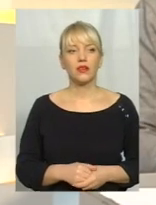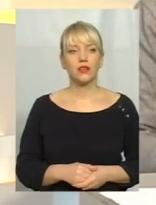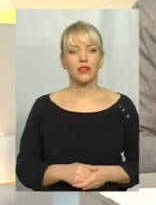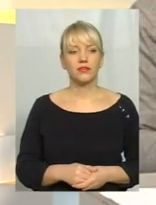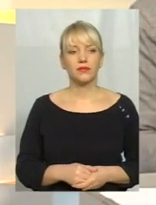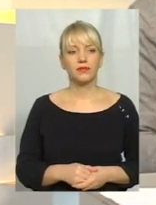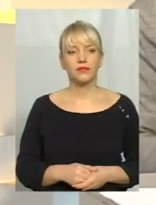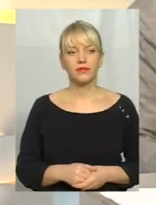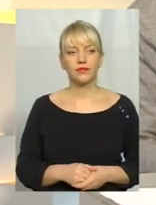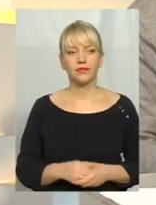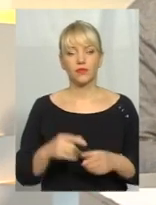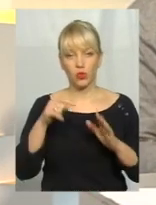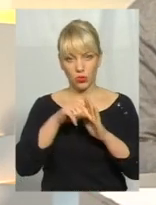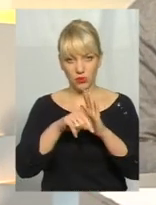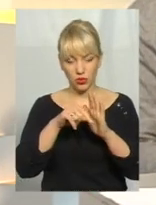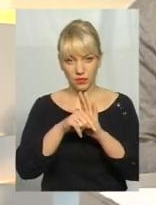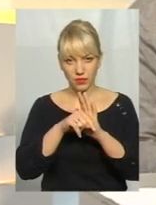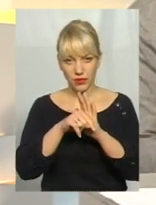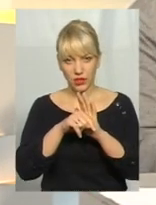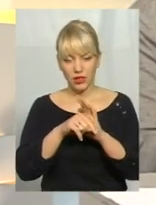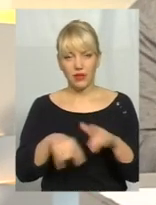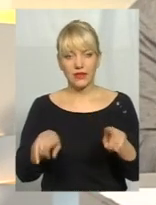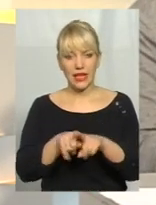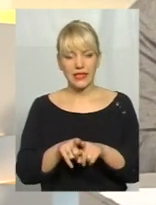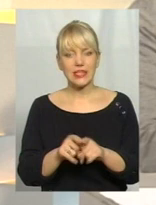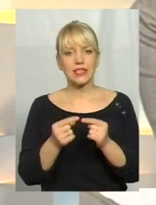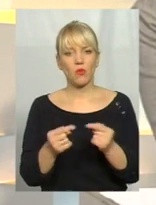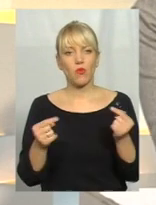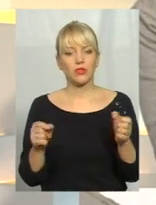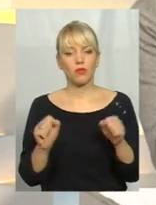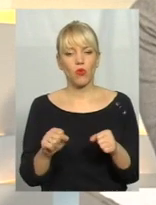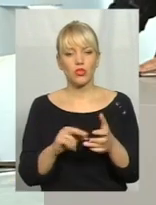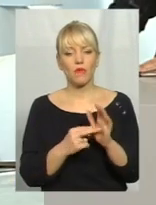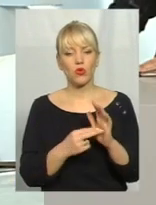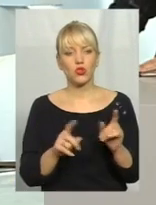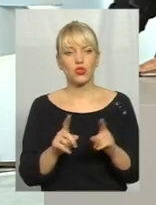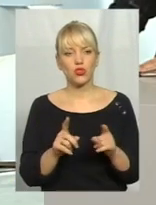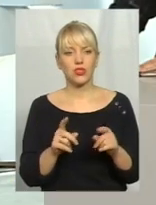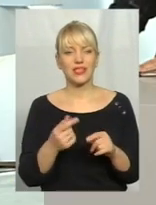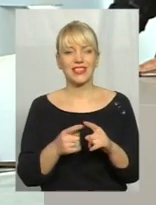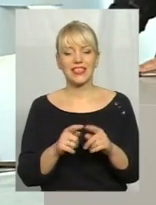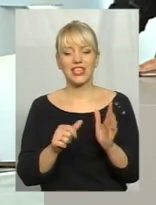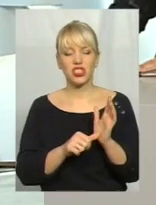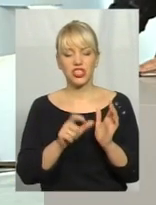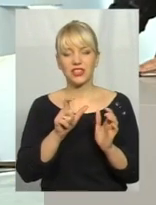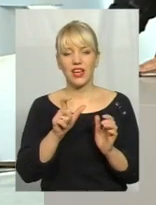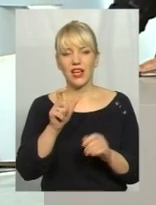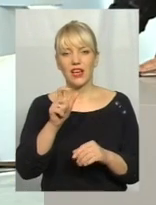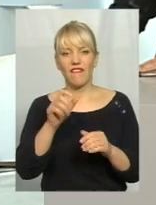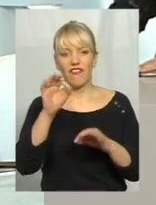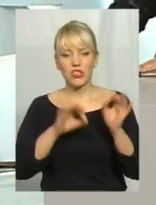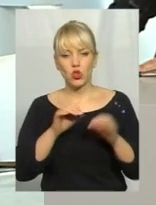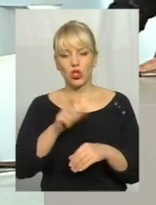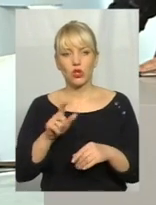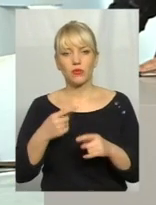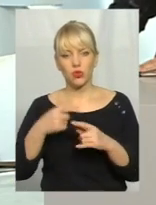був телефонний дзвінок. І навіть в такий спосіб можна прогнозувати, що у ті 6% респондентів, які повіли, що це